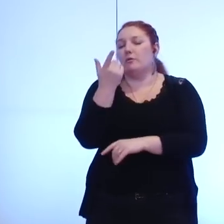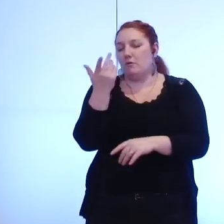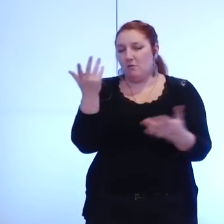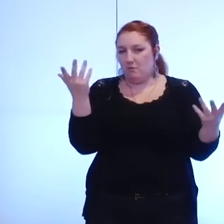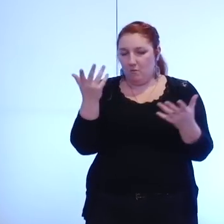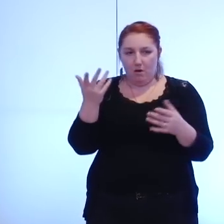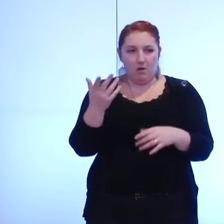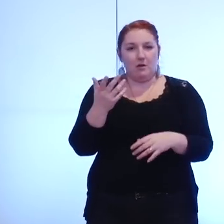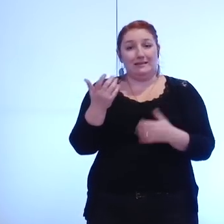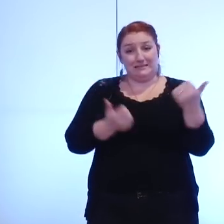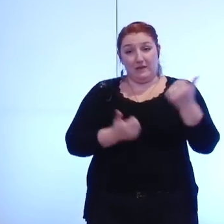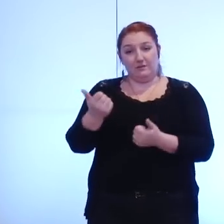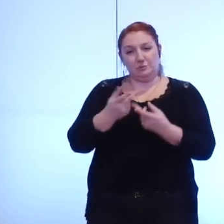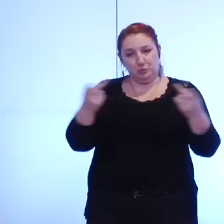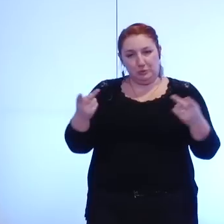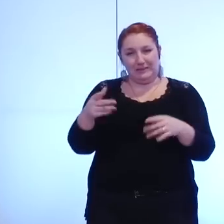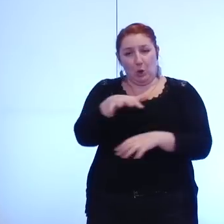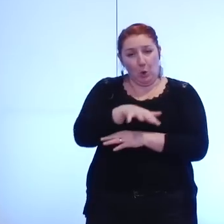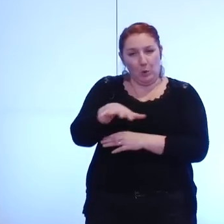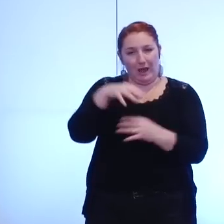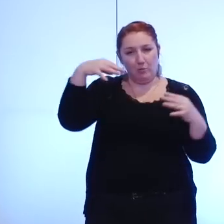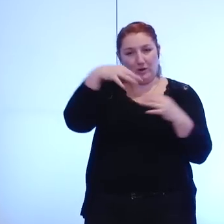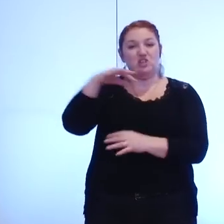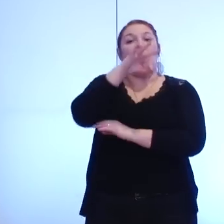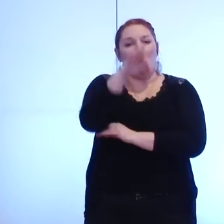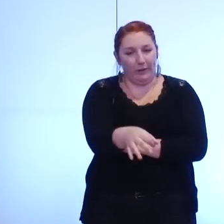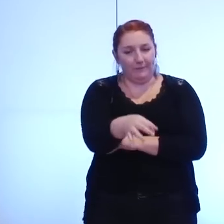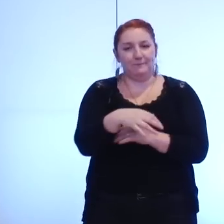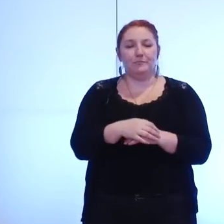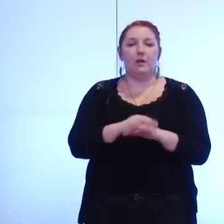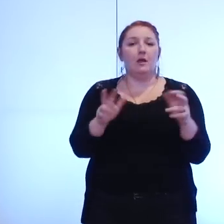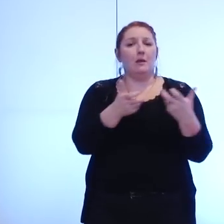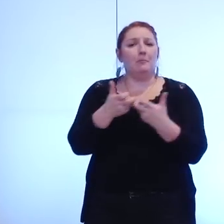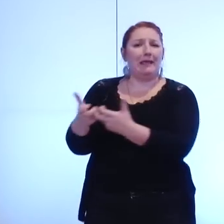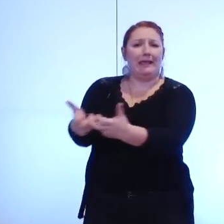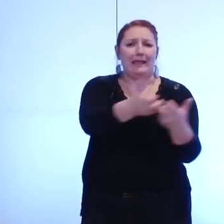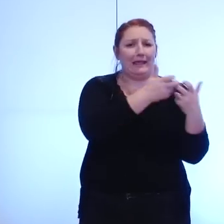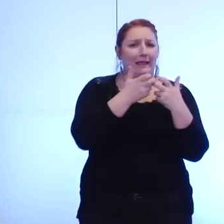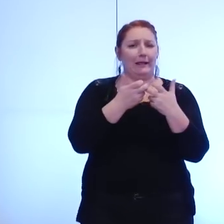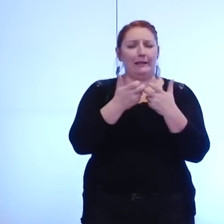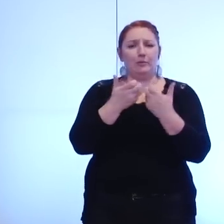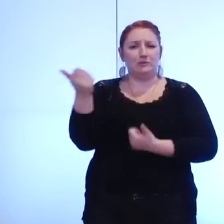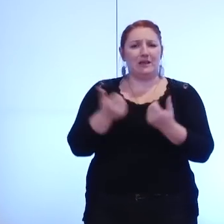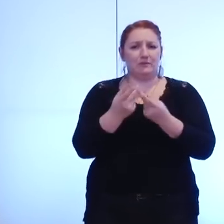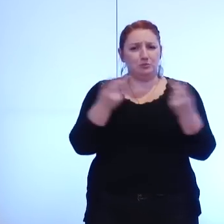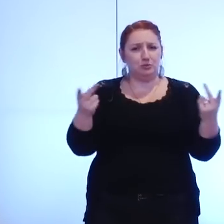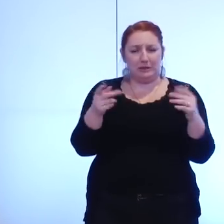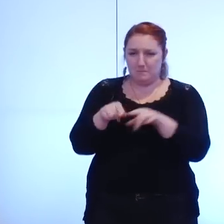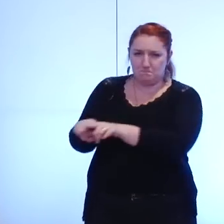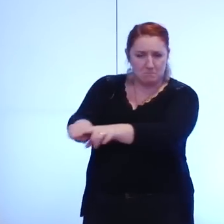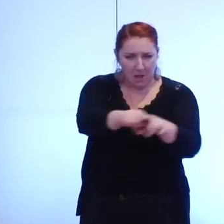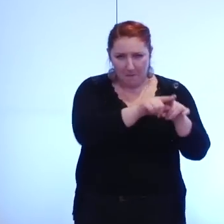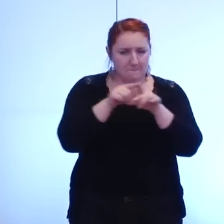local de l'énergie oui il y une harmonisation des prix payés par les usagers des services publics en maintenant des